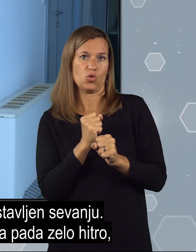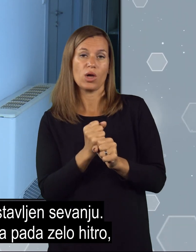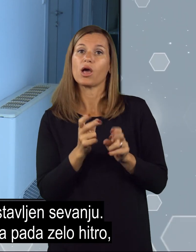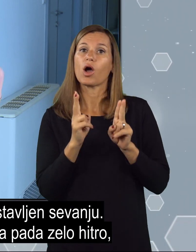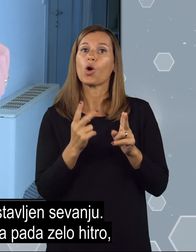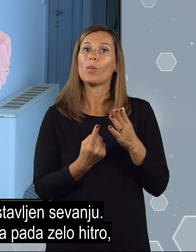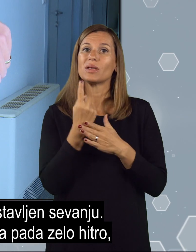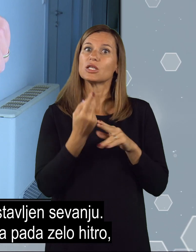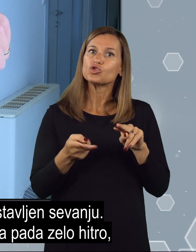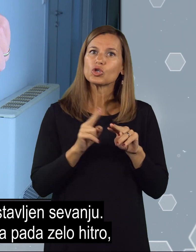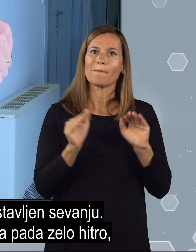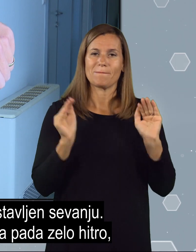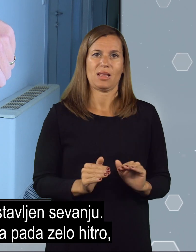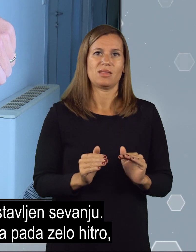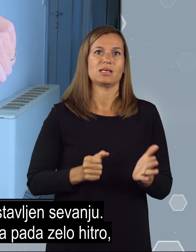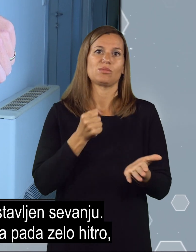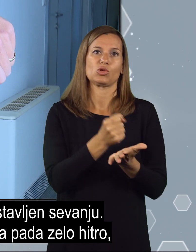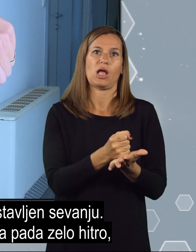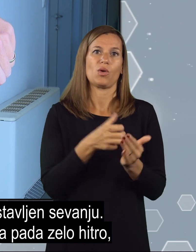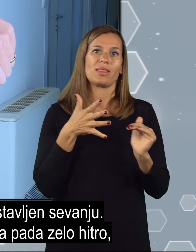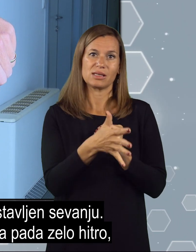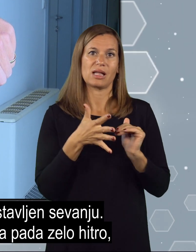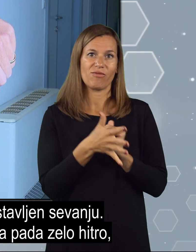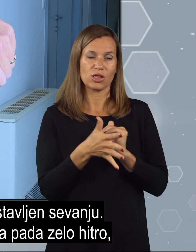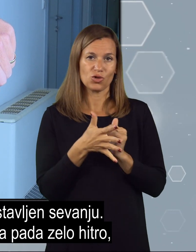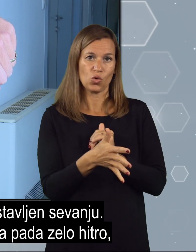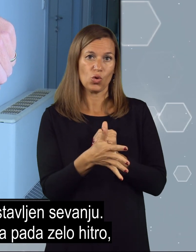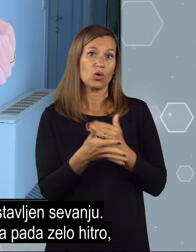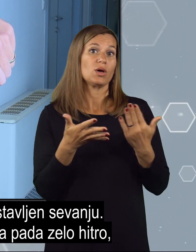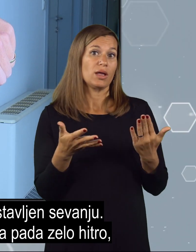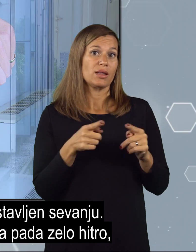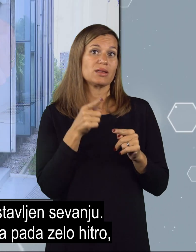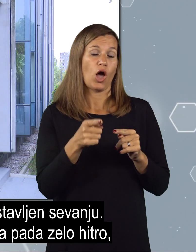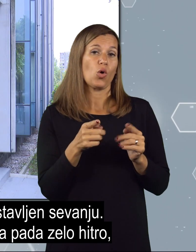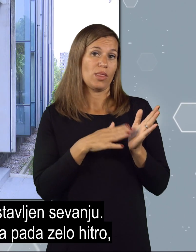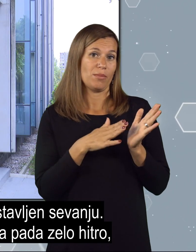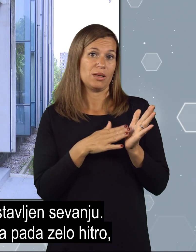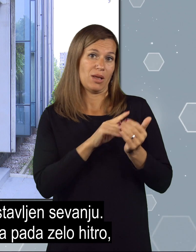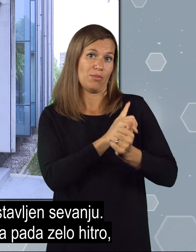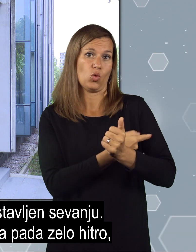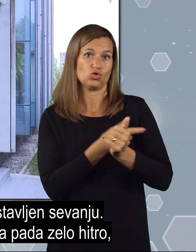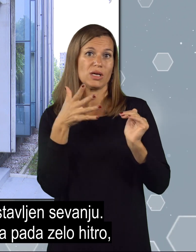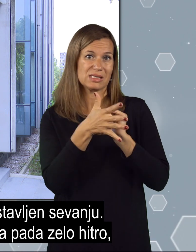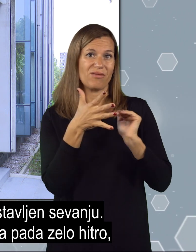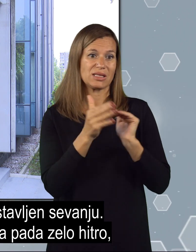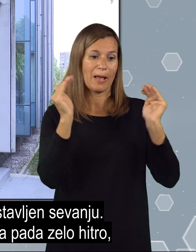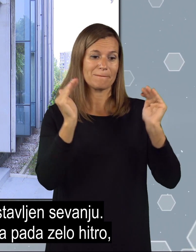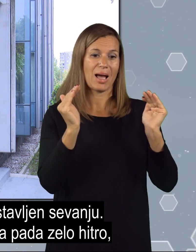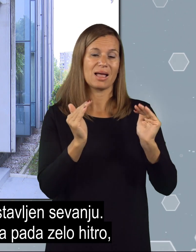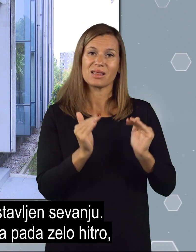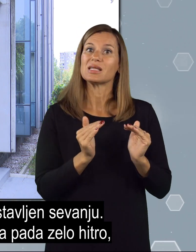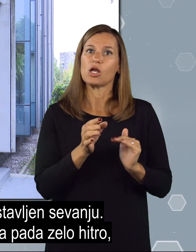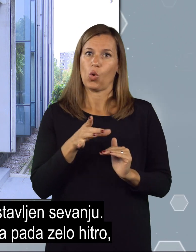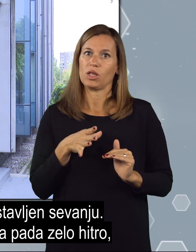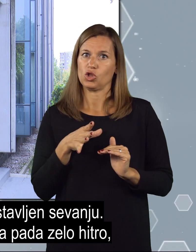kako biti čim manj izpostavljen sevanju. Tako recimo moč sevanja pada zelo